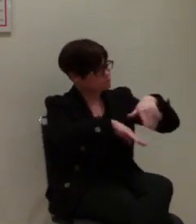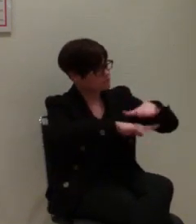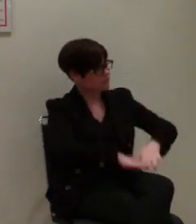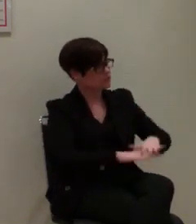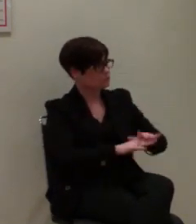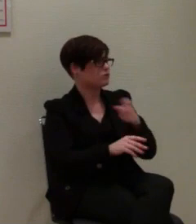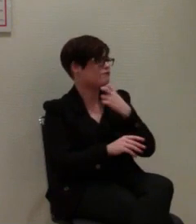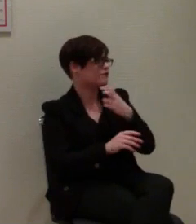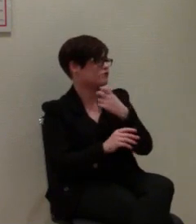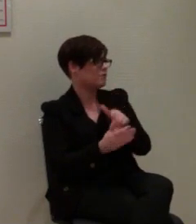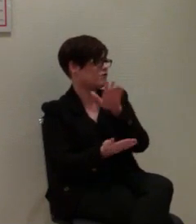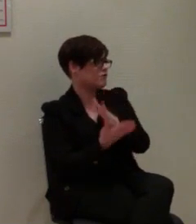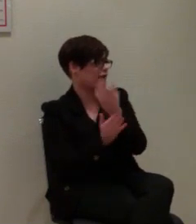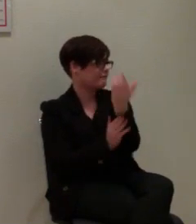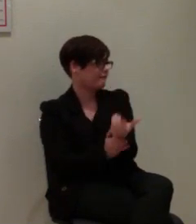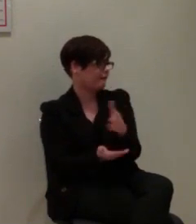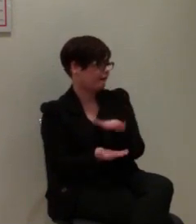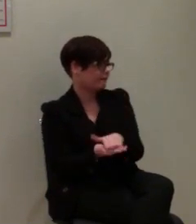auf den Endgeräten.